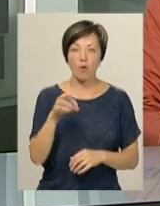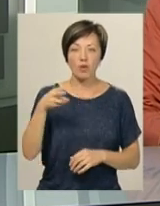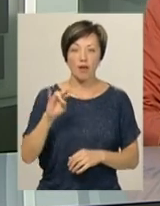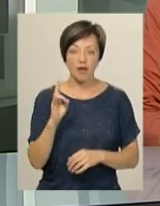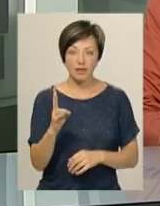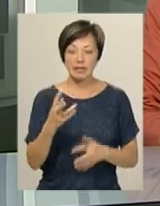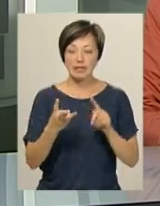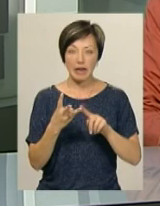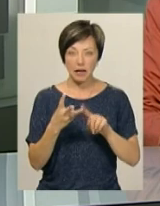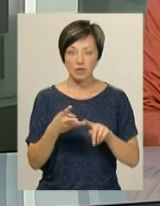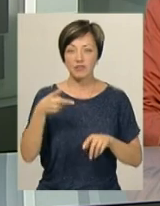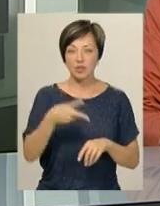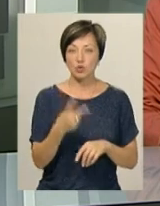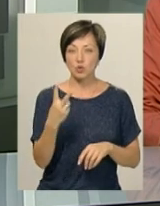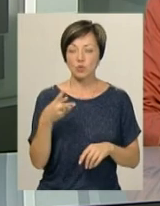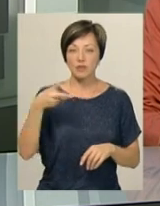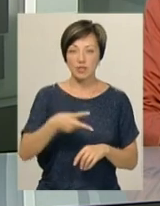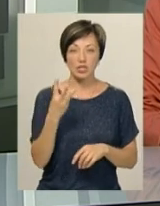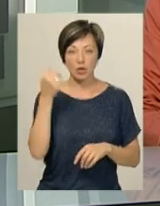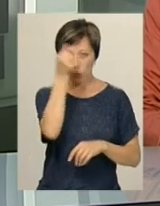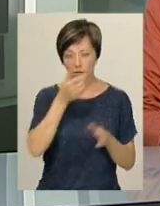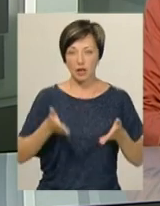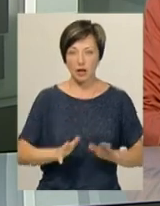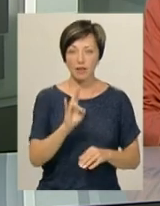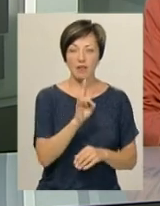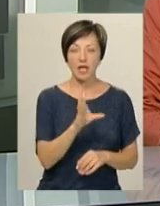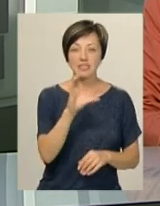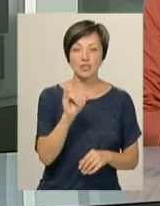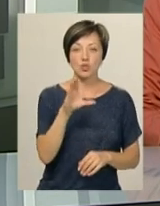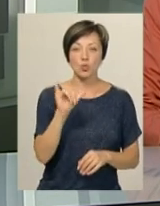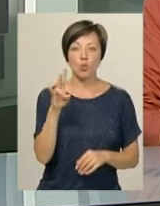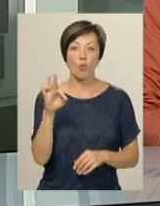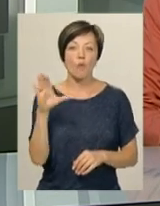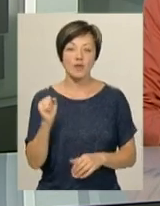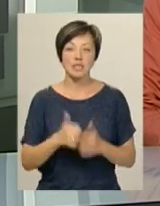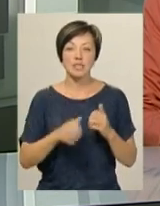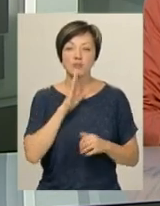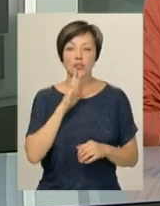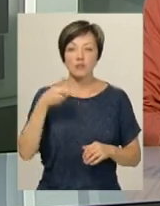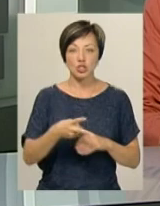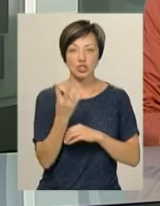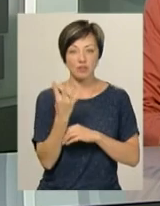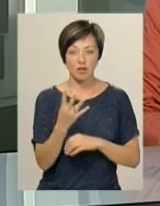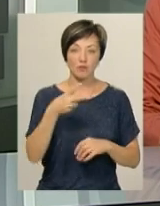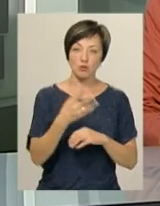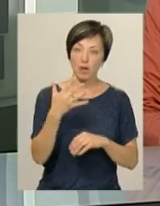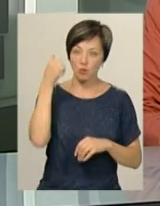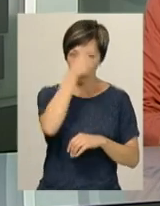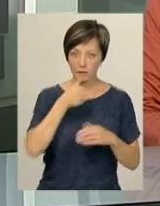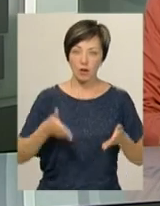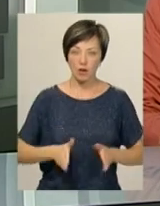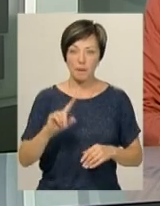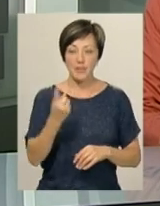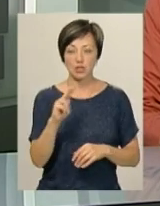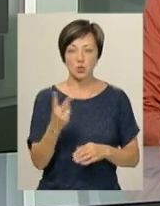Третью серед дівчат 2002-2003 років народження стала Наталія Свистунова. Серед дівчат 2004-2005 років народження